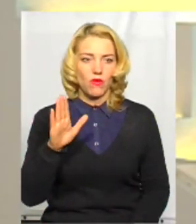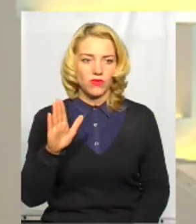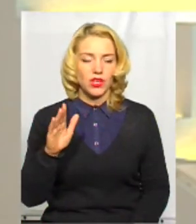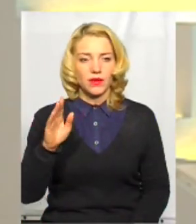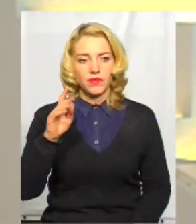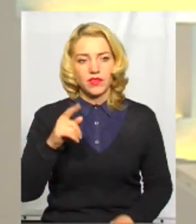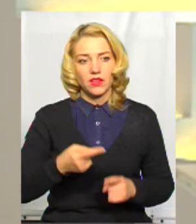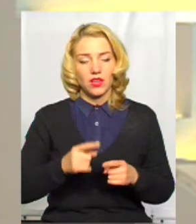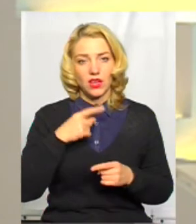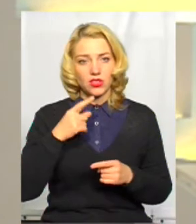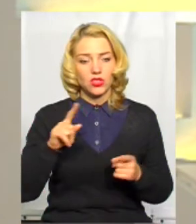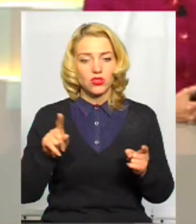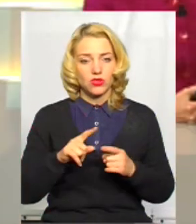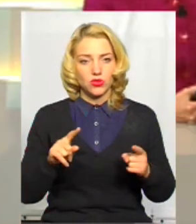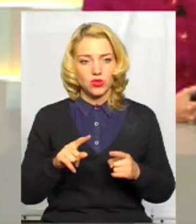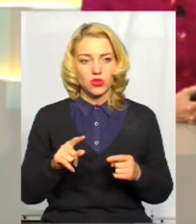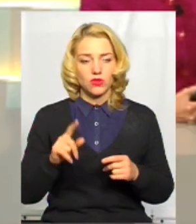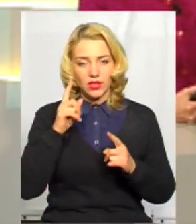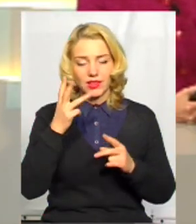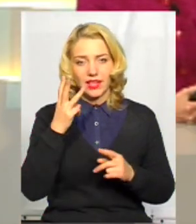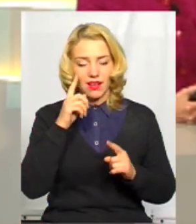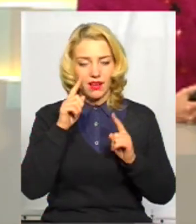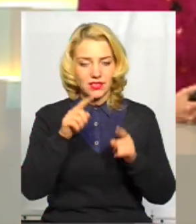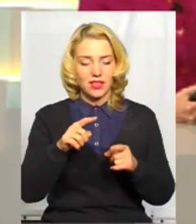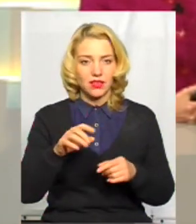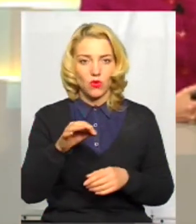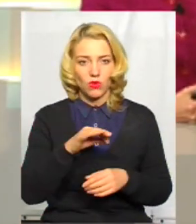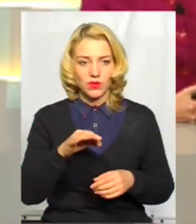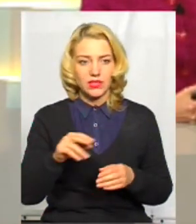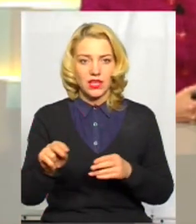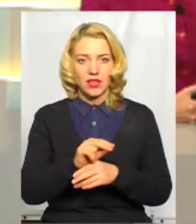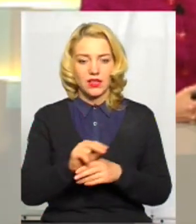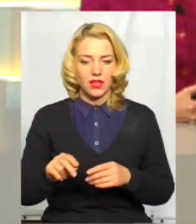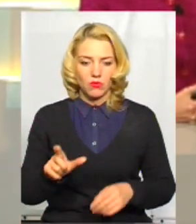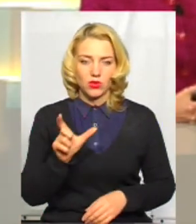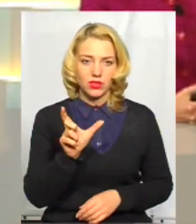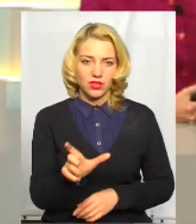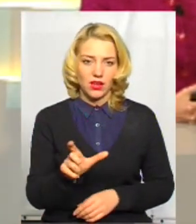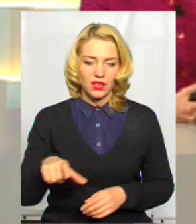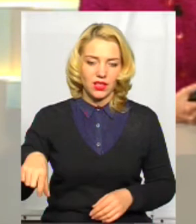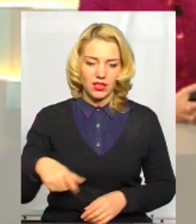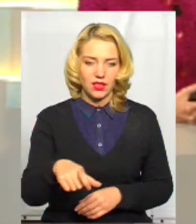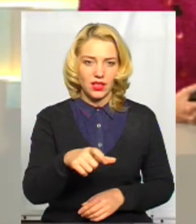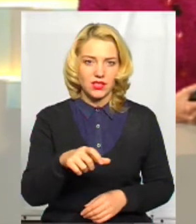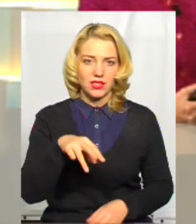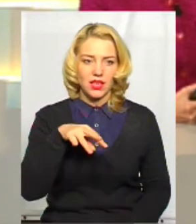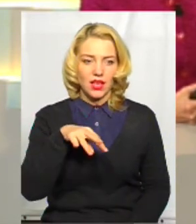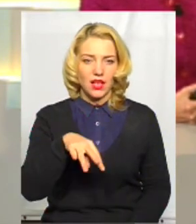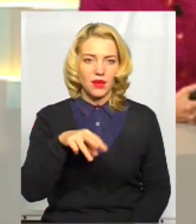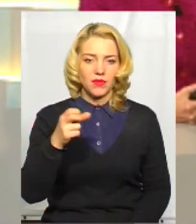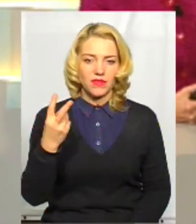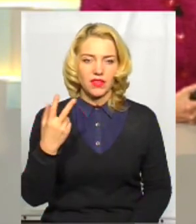представляючи вас, зробив акцент на трьох проблемах в області. Ремонт ділянки траси М-12, той, що взялись ремонтувати